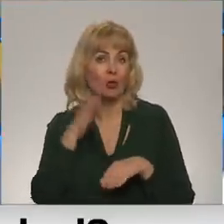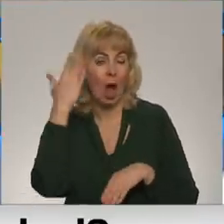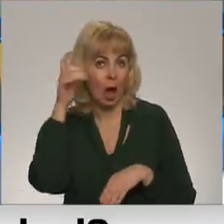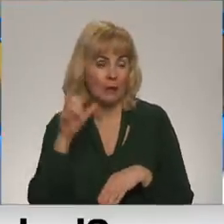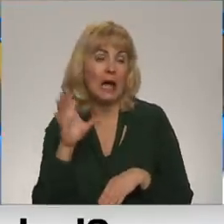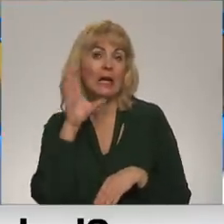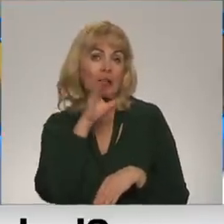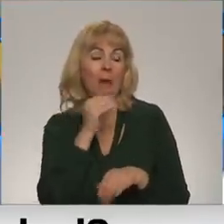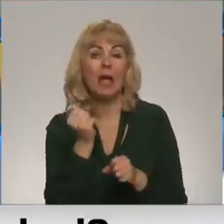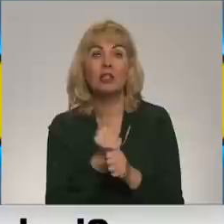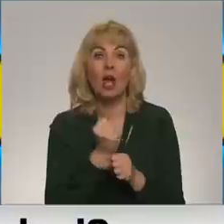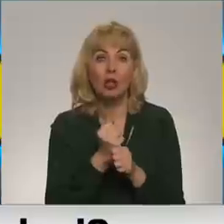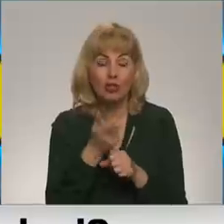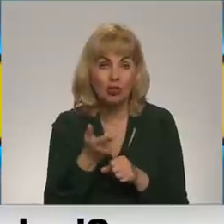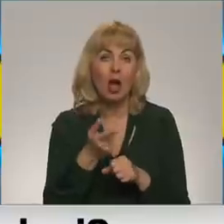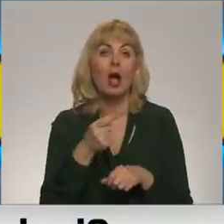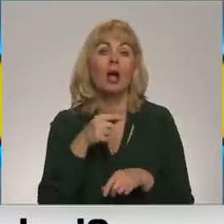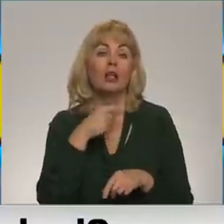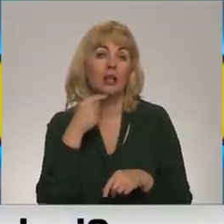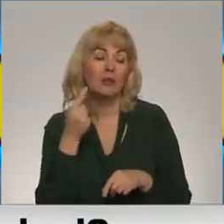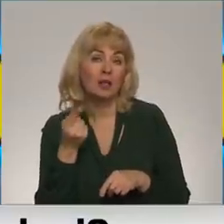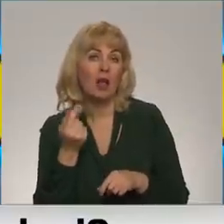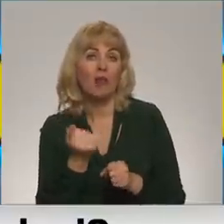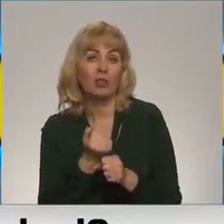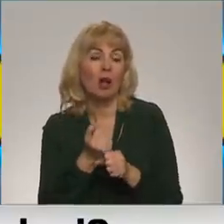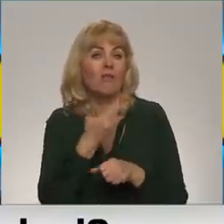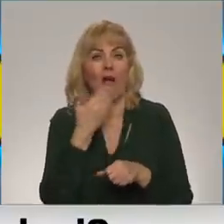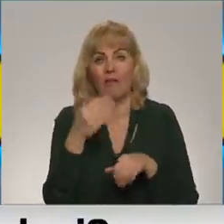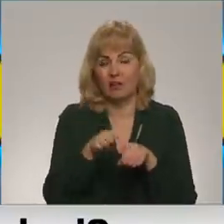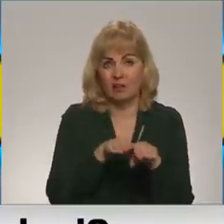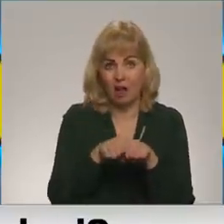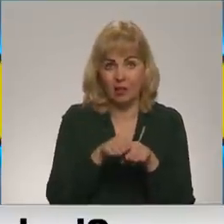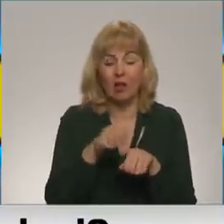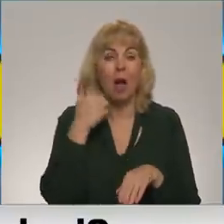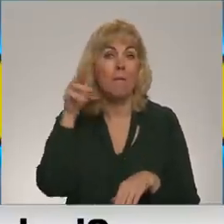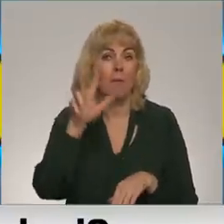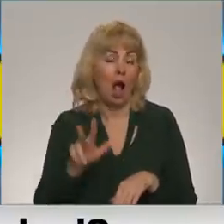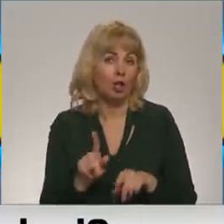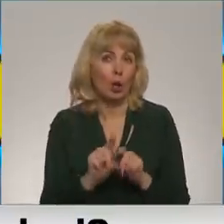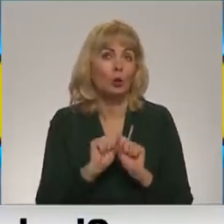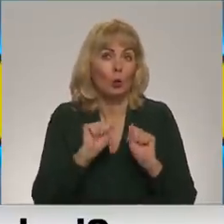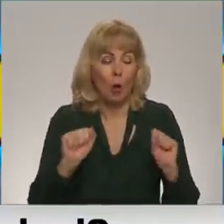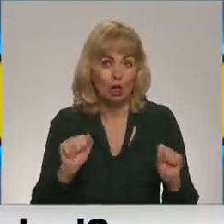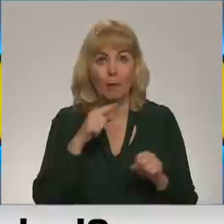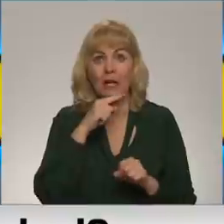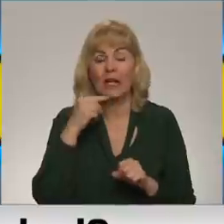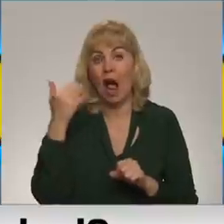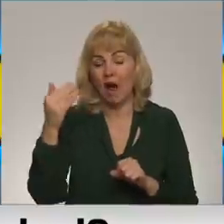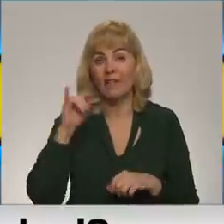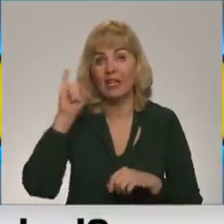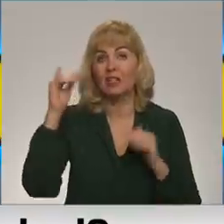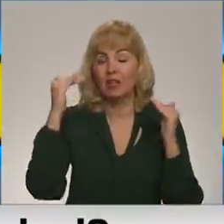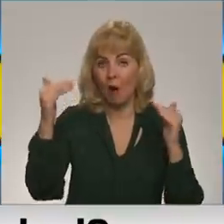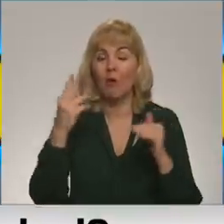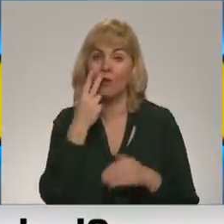spēja izdarīt, ko viņi darījuši, ko Krievi ir izdarīta tiem gaissspēkiem, ir vienkārši nesalīdzināmi. Tas ir no Baltijas drošības svarīgi. Mēs redzam, ka Krievis gaissspēki ir reāli